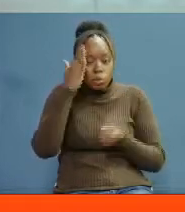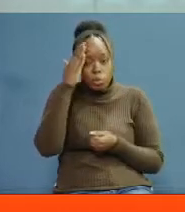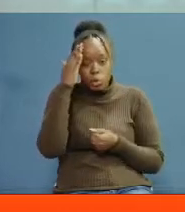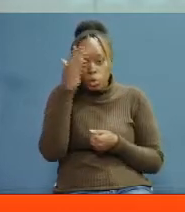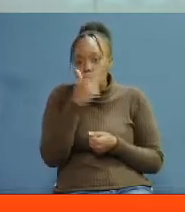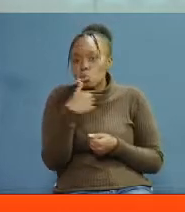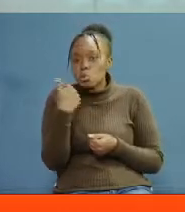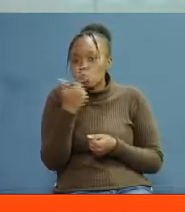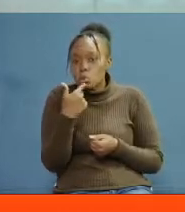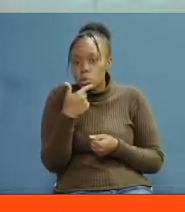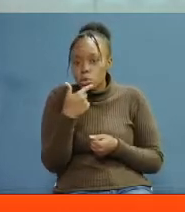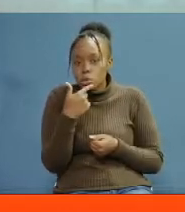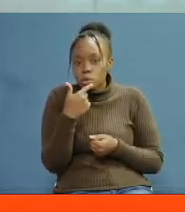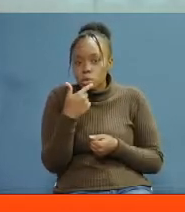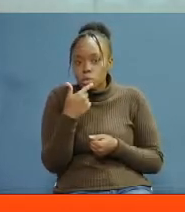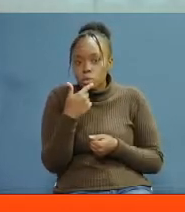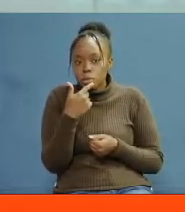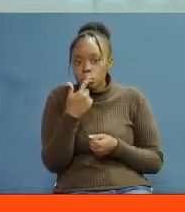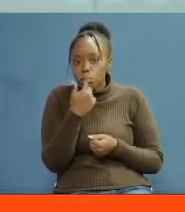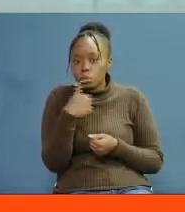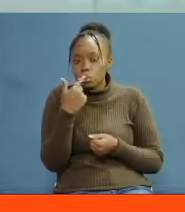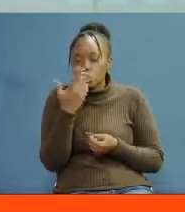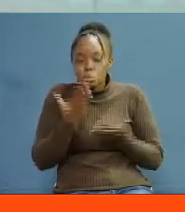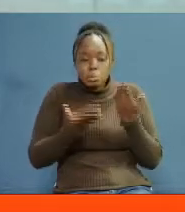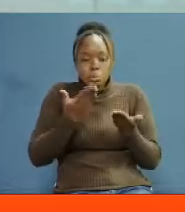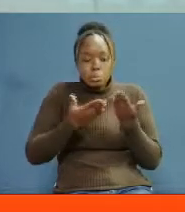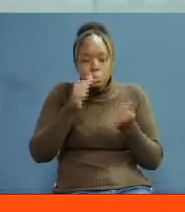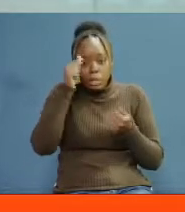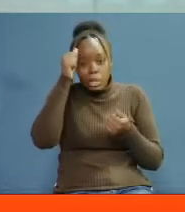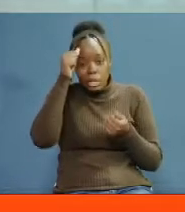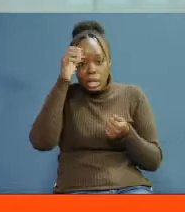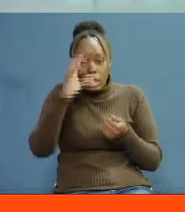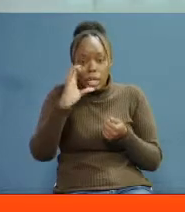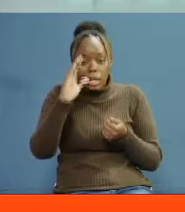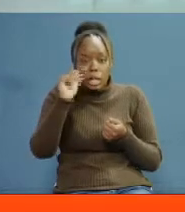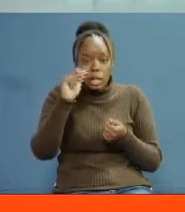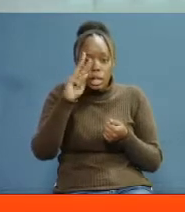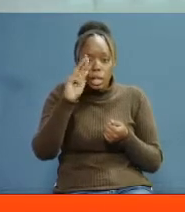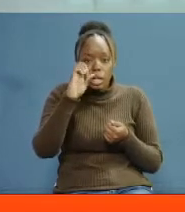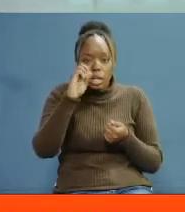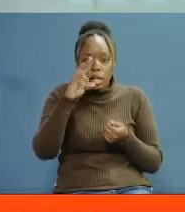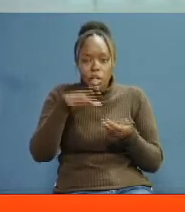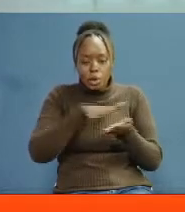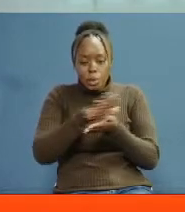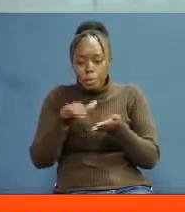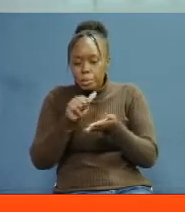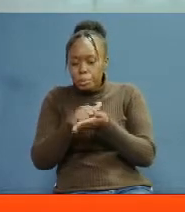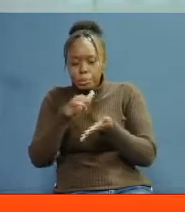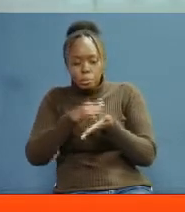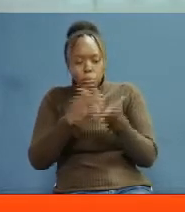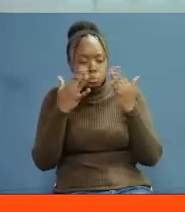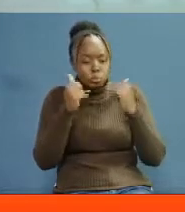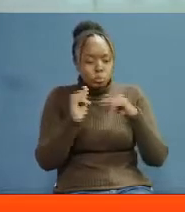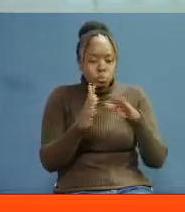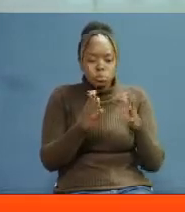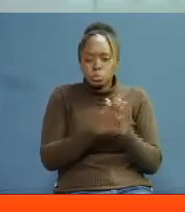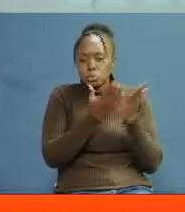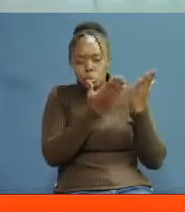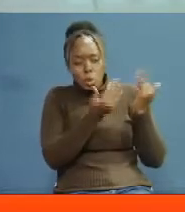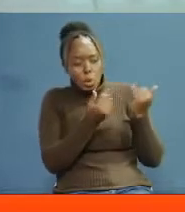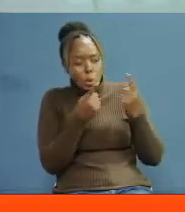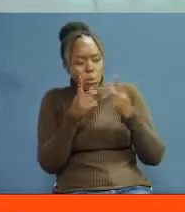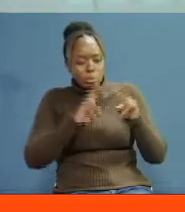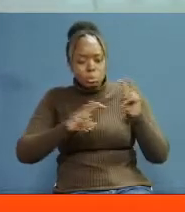wale ambao walikuwa wamedhanikuwa ni caroline yuko katika eneo hilo Mbezi mtuza maji na tumaya ya taweza